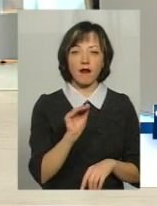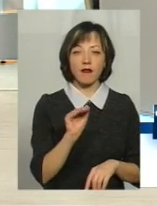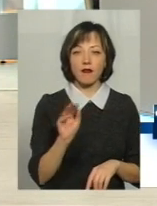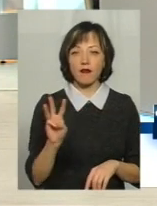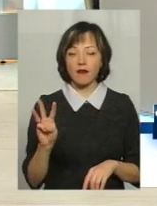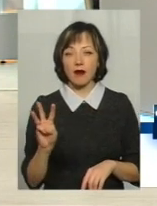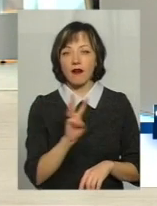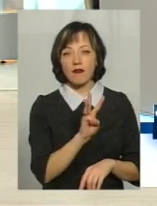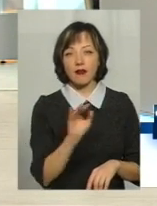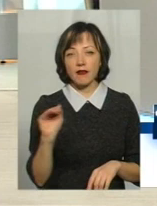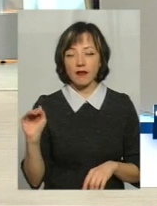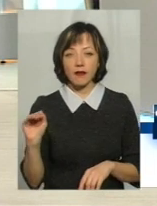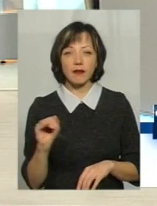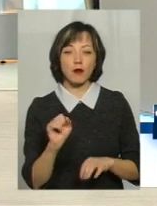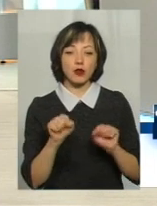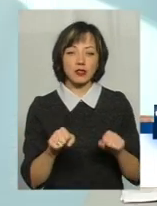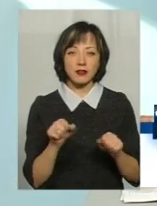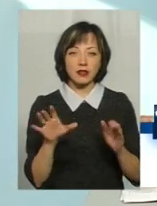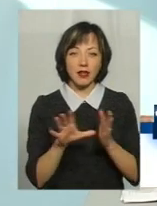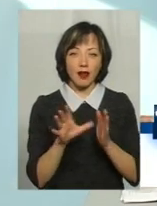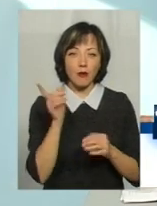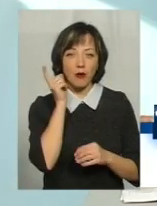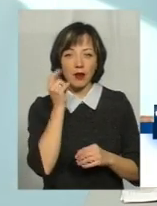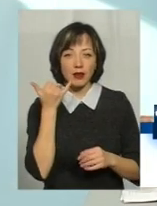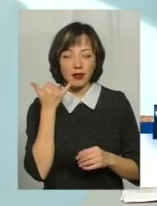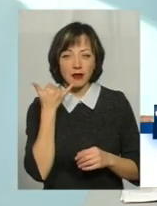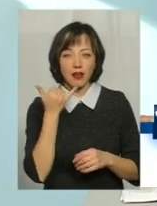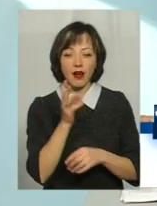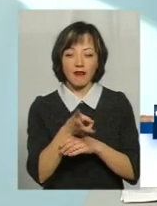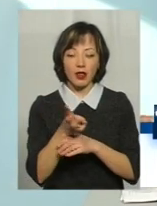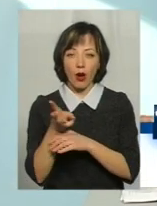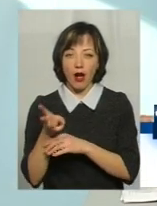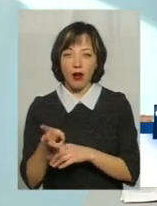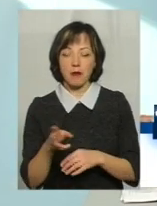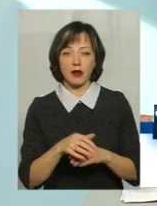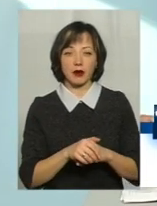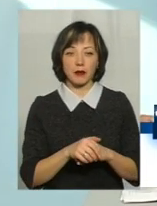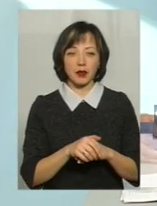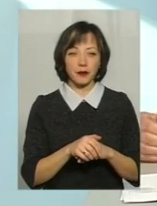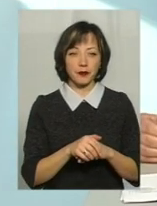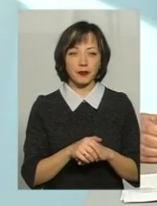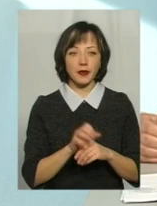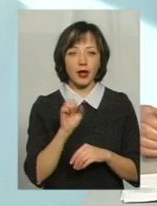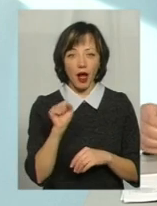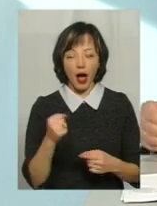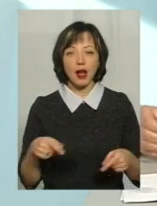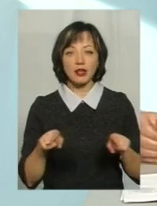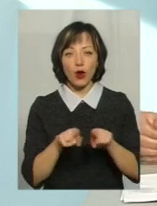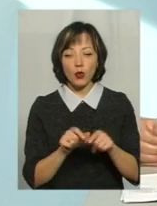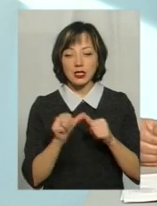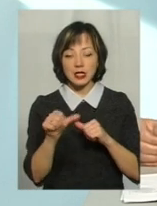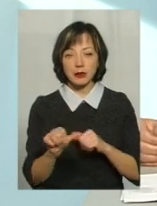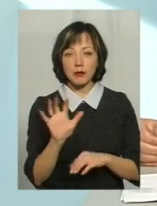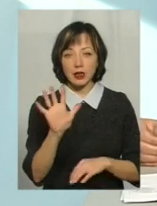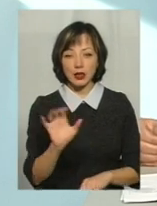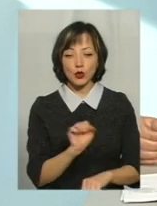можливостями підзарядки мобільного телефону, з відеокамерою. А також, крім цих 5